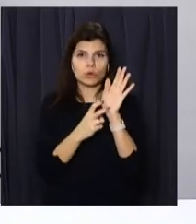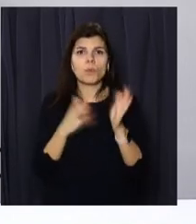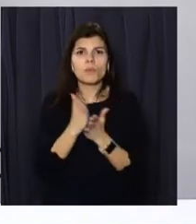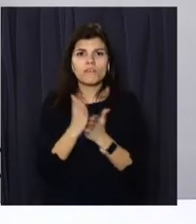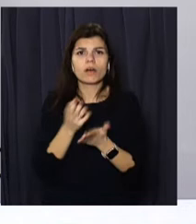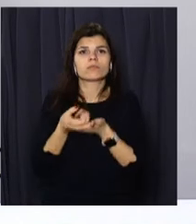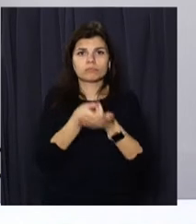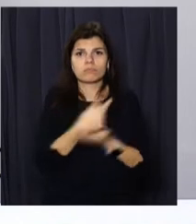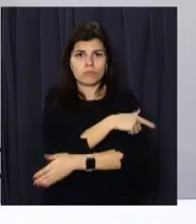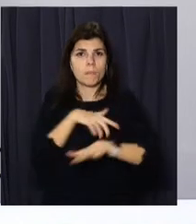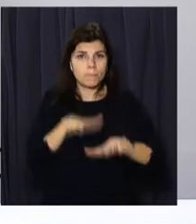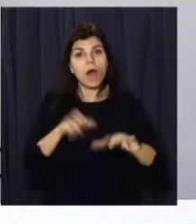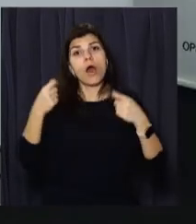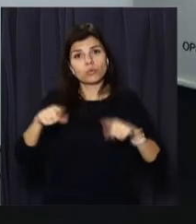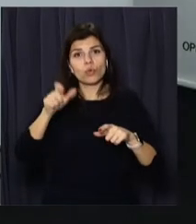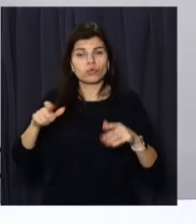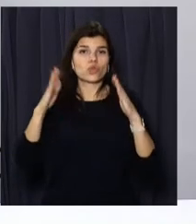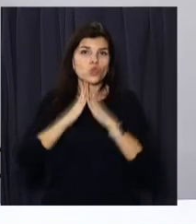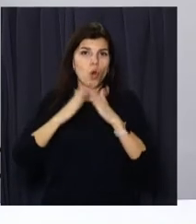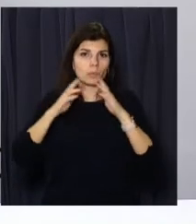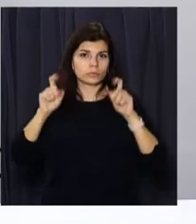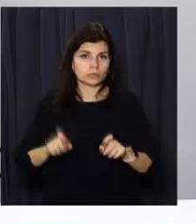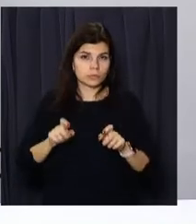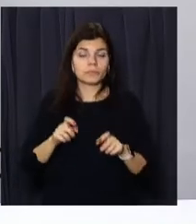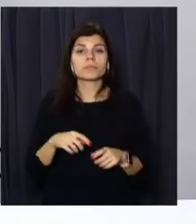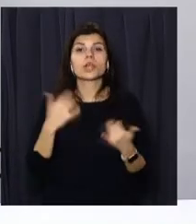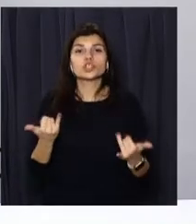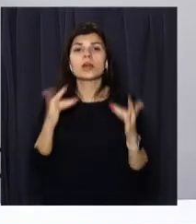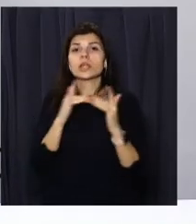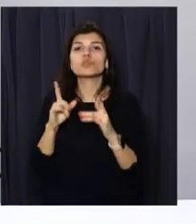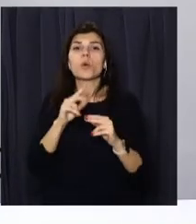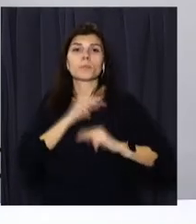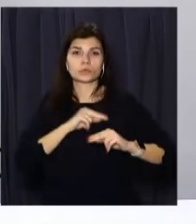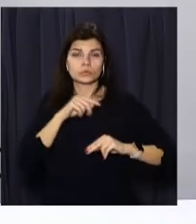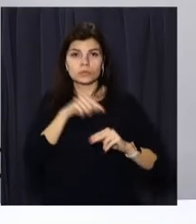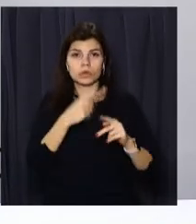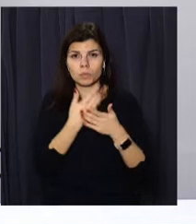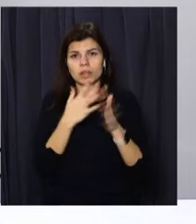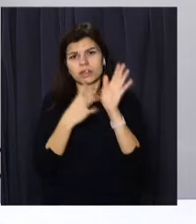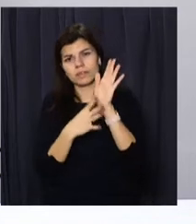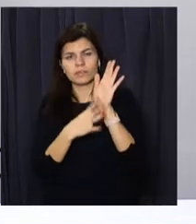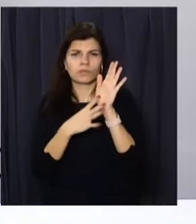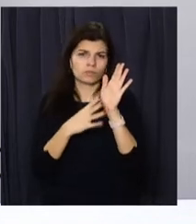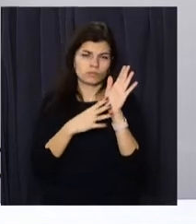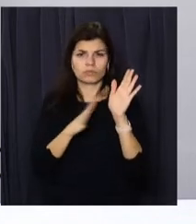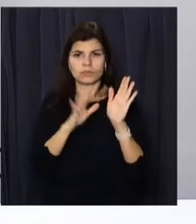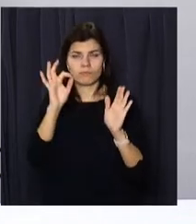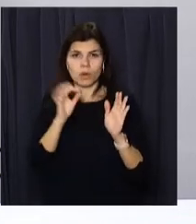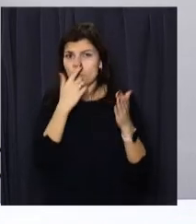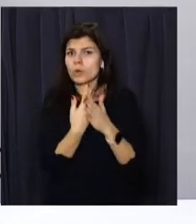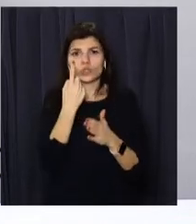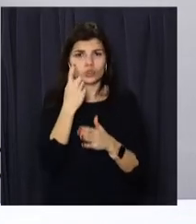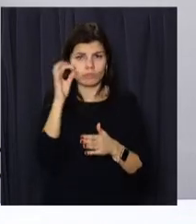стаціонарі. Інші лікуються амбулаторно. Ці ліжка, що зараз працює, більше 99,8%, ми майже на 100%